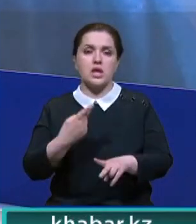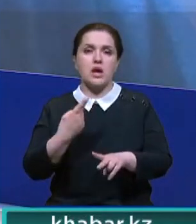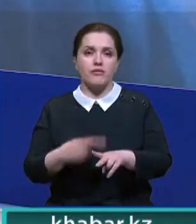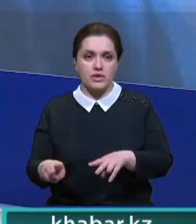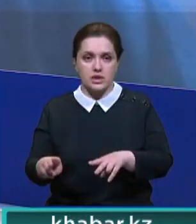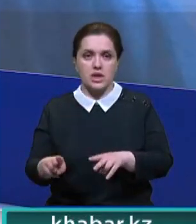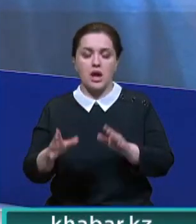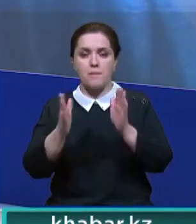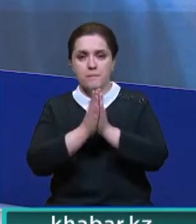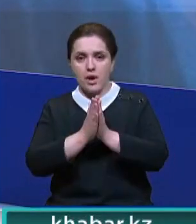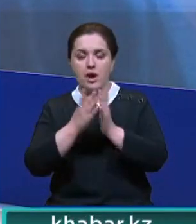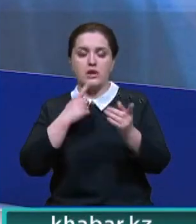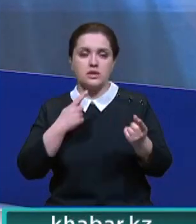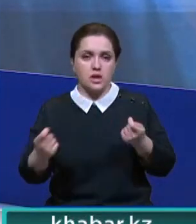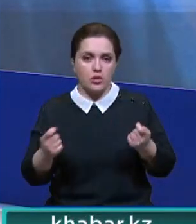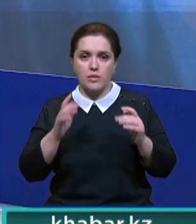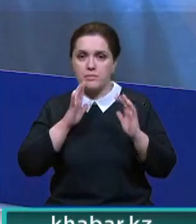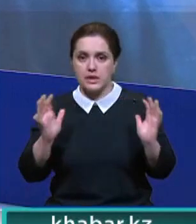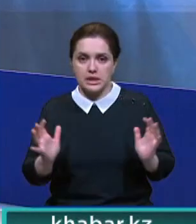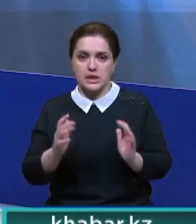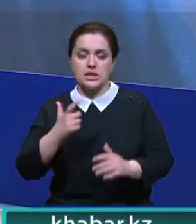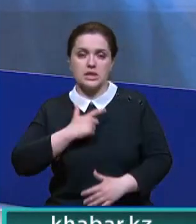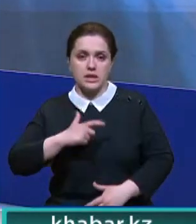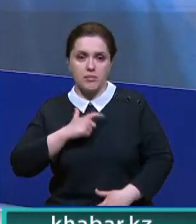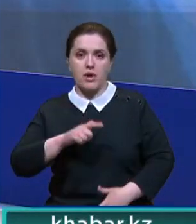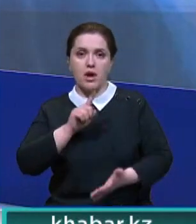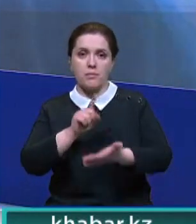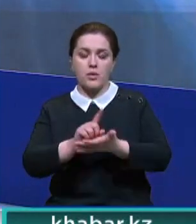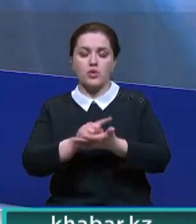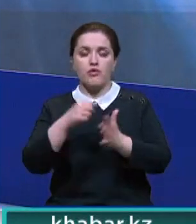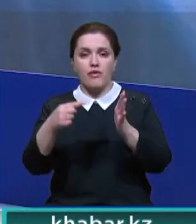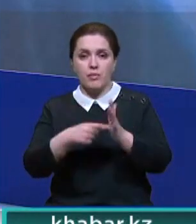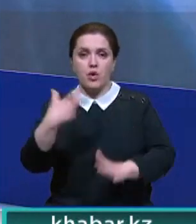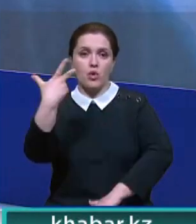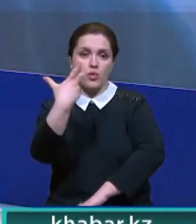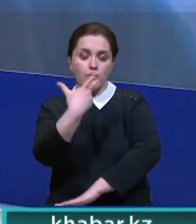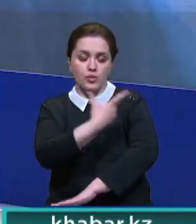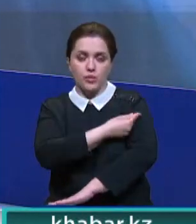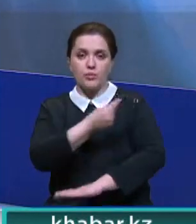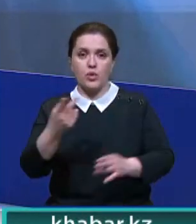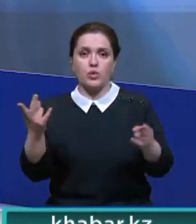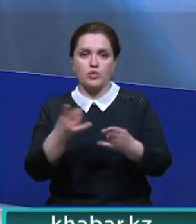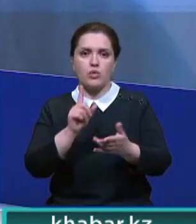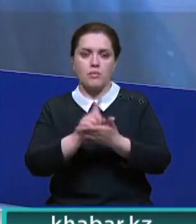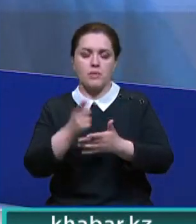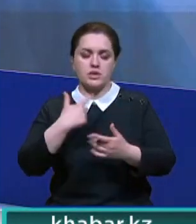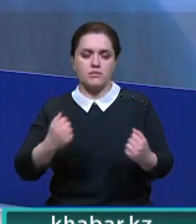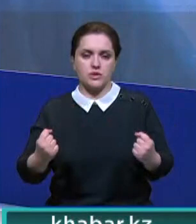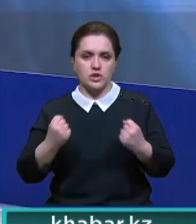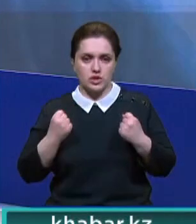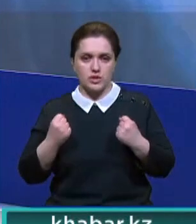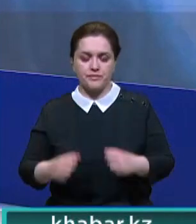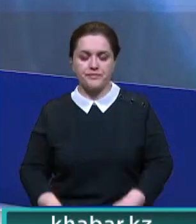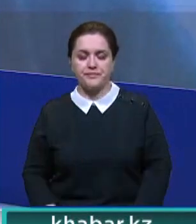Поэтому, пожалуйста, будьте осторожны и берегите себя. Ну и обязательно вопрос вакцинации, который, конечно, необходим. вакцинация. Насчет